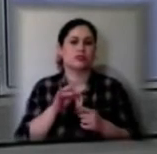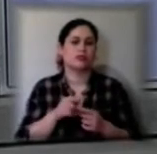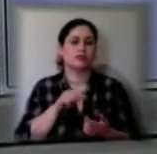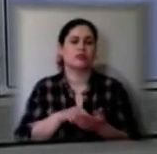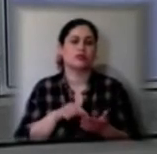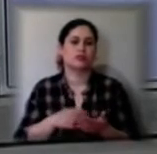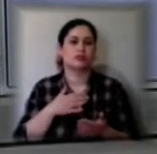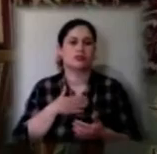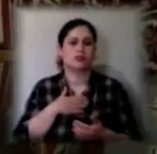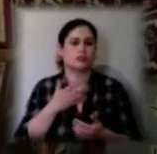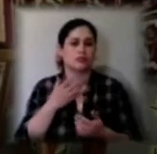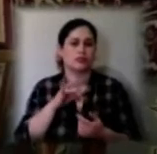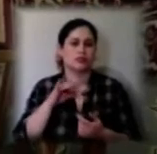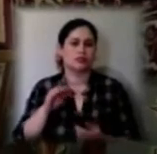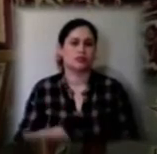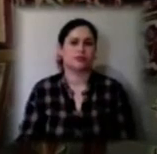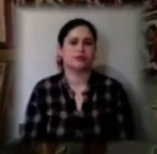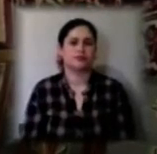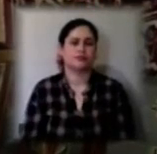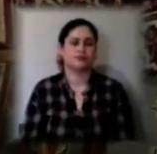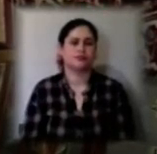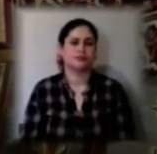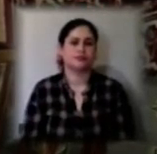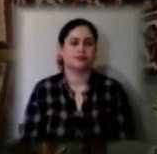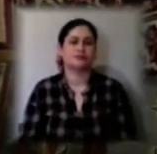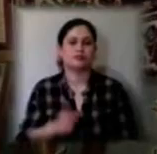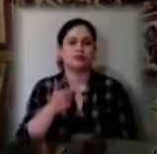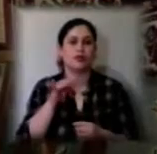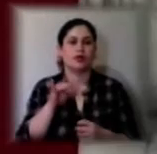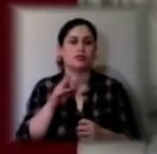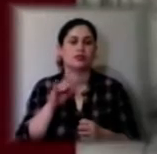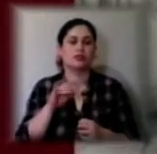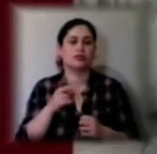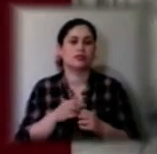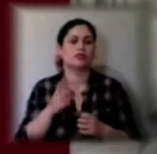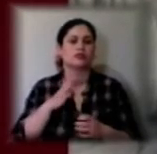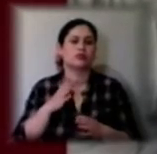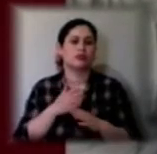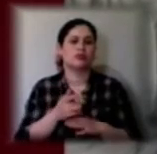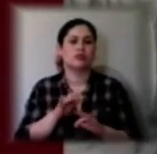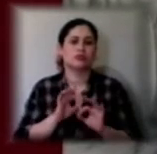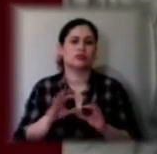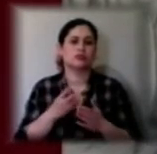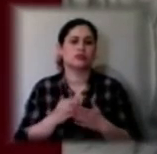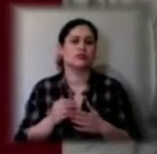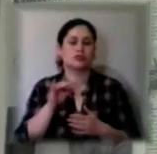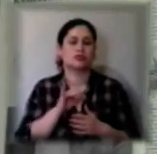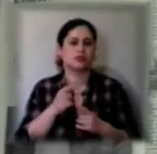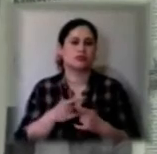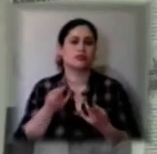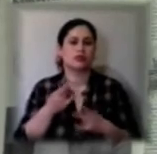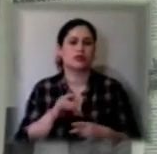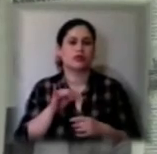кореспондентами. Гнат Нікітін, дочекавшись гостей, починає розповідати свою історію. Народився він у